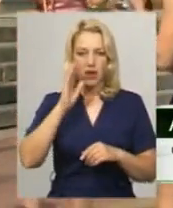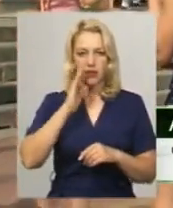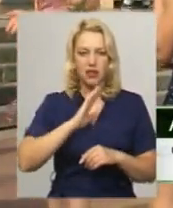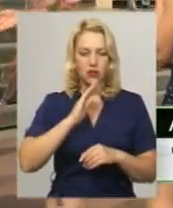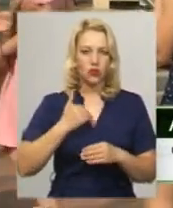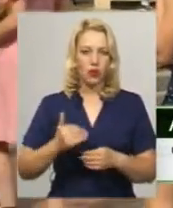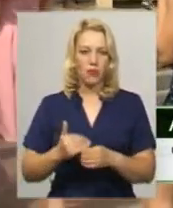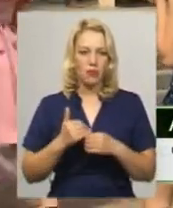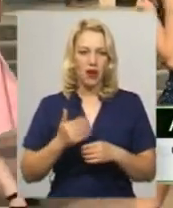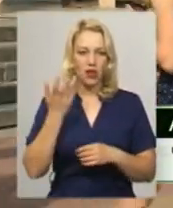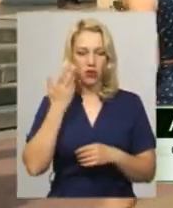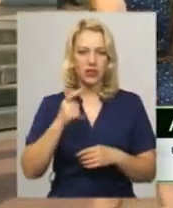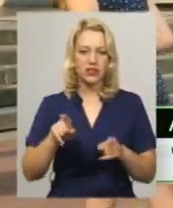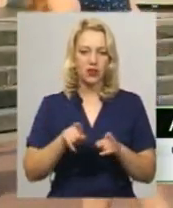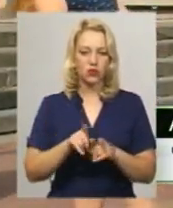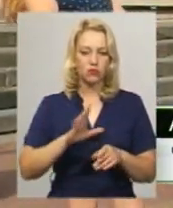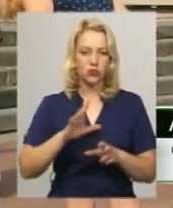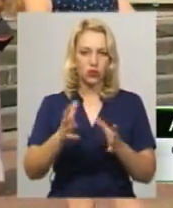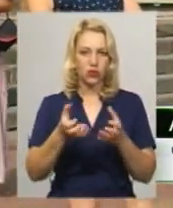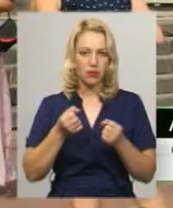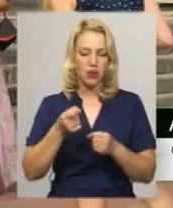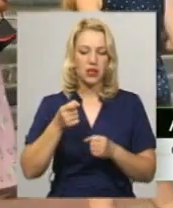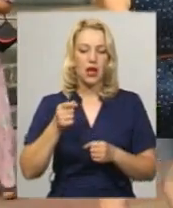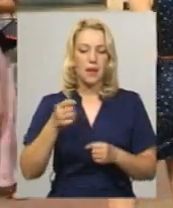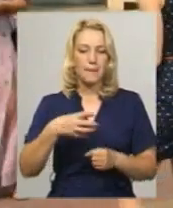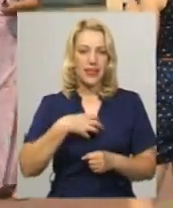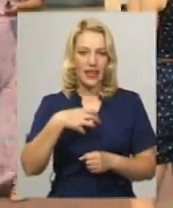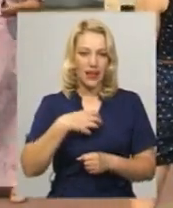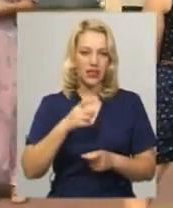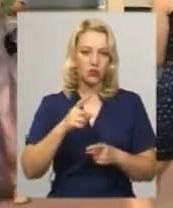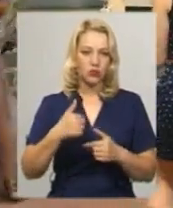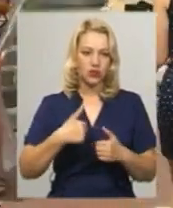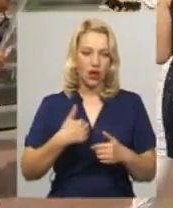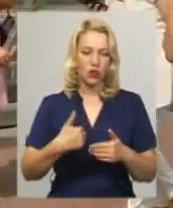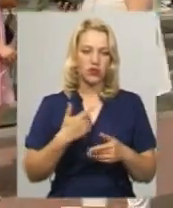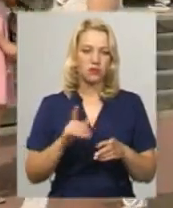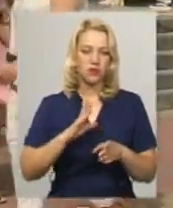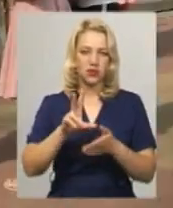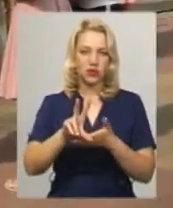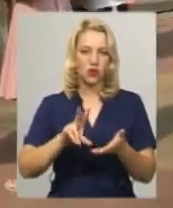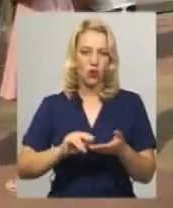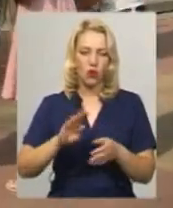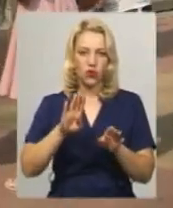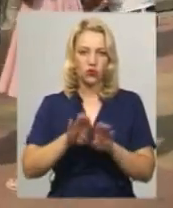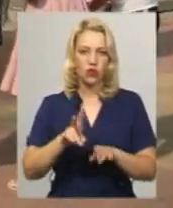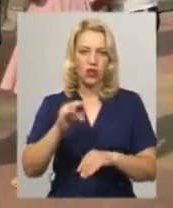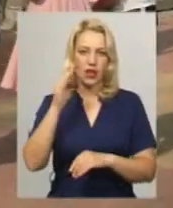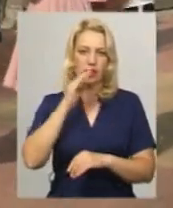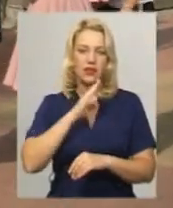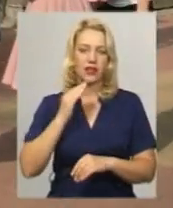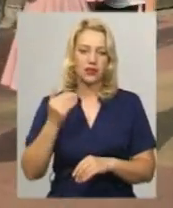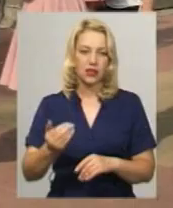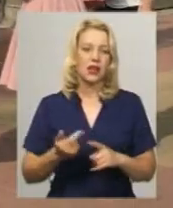колись отримали медалі, тому я дуже хотіла бути схожа на них. Я дуже щаслива,